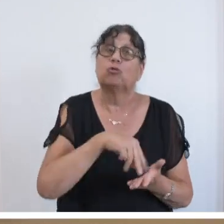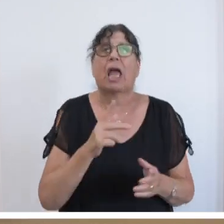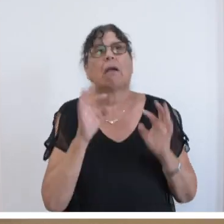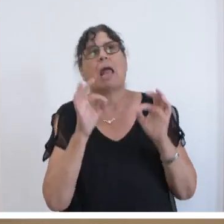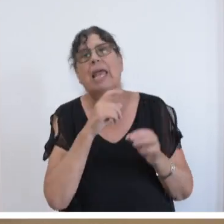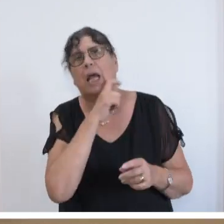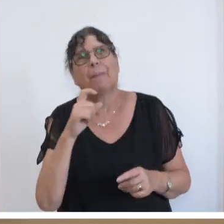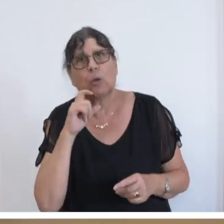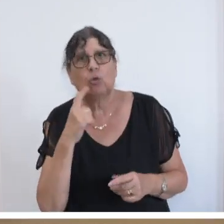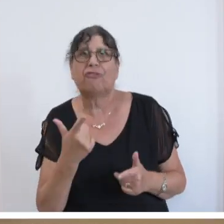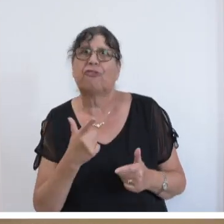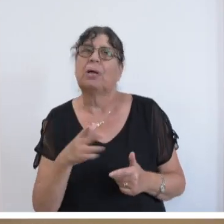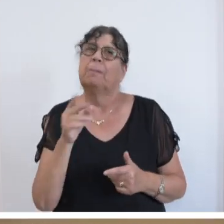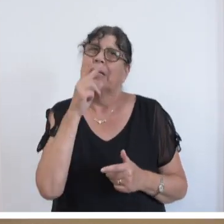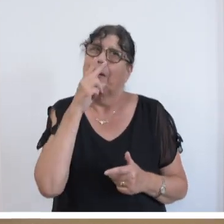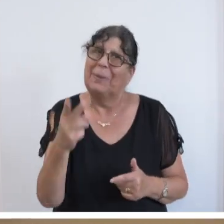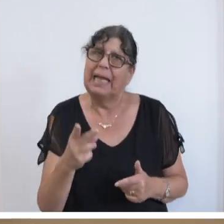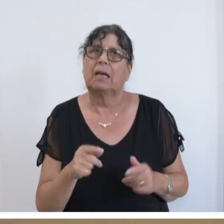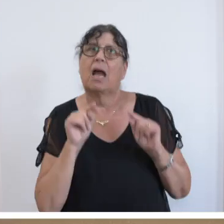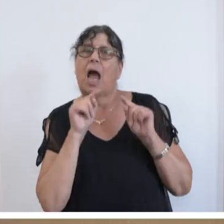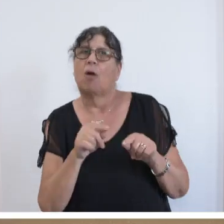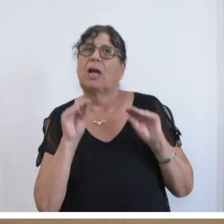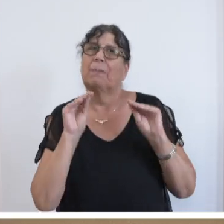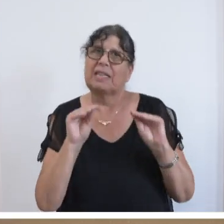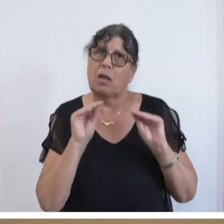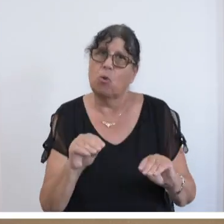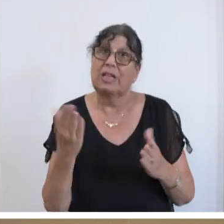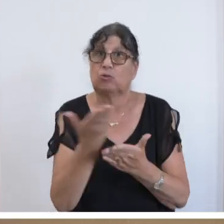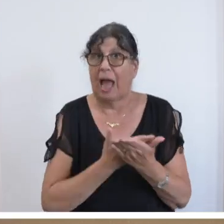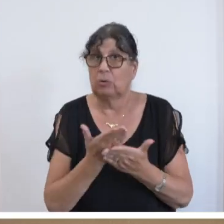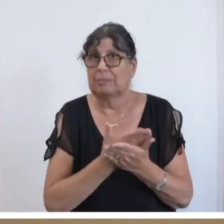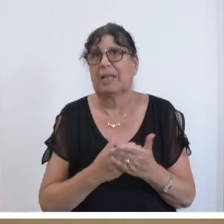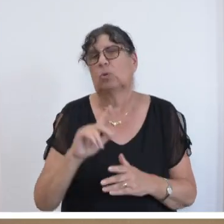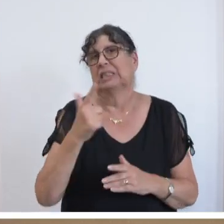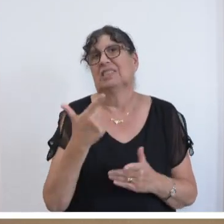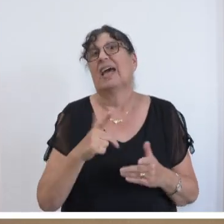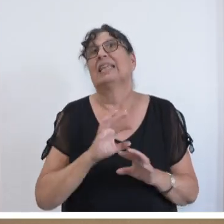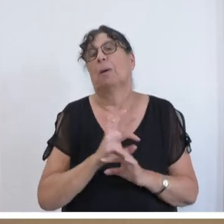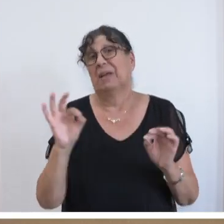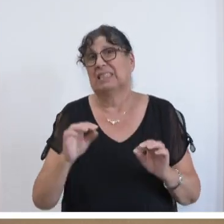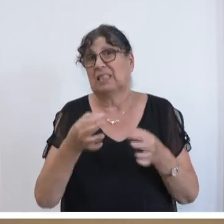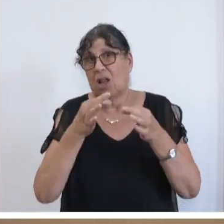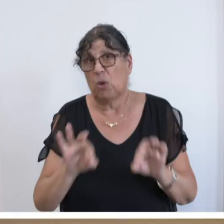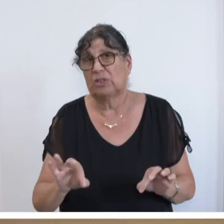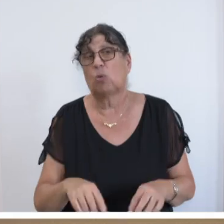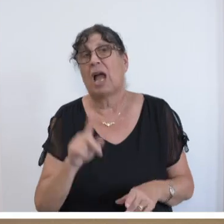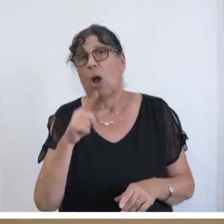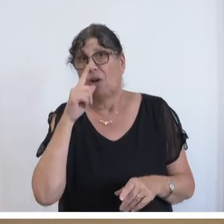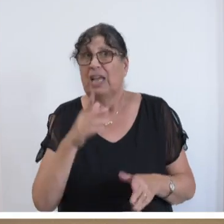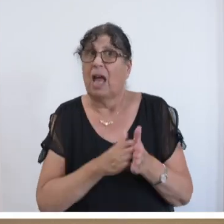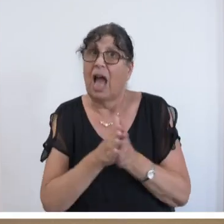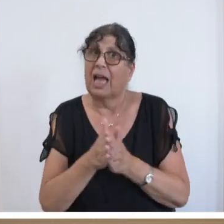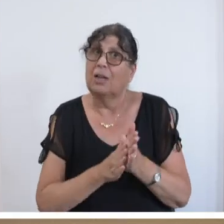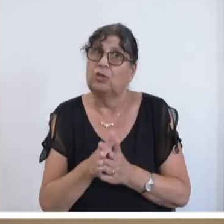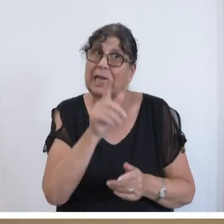sind dem Grunde nach mit Blick auf die didaktische und pädagogische Ausbildung die zweitbeste Lösung, auch wenn engagierte Menschen sich in der